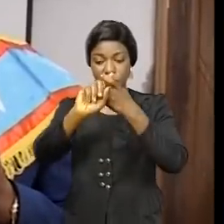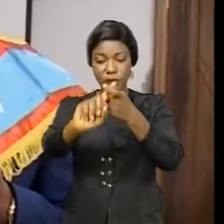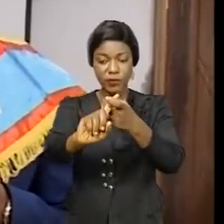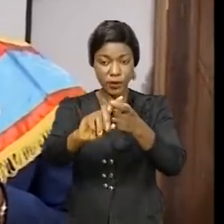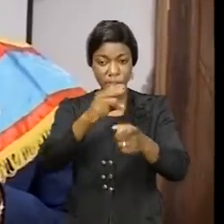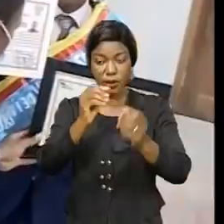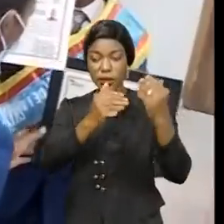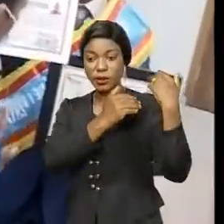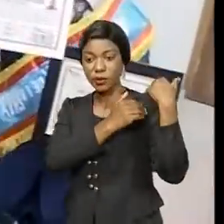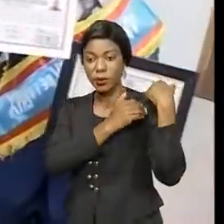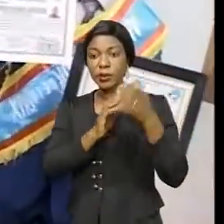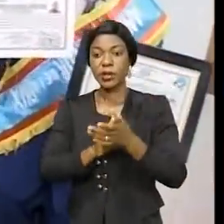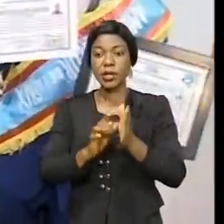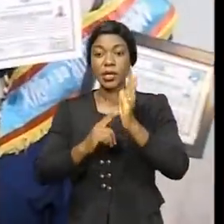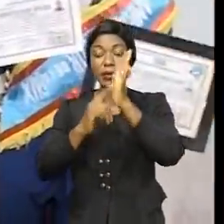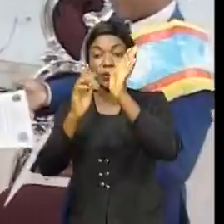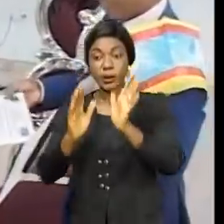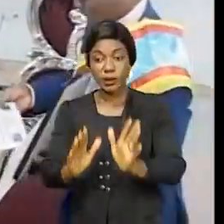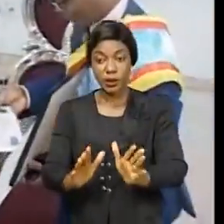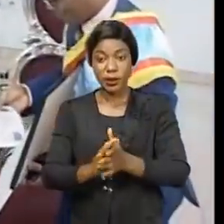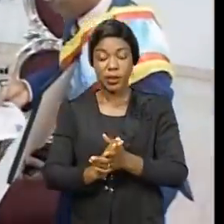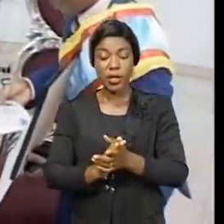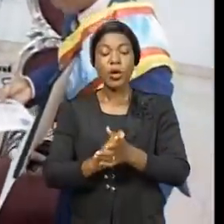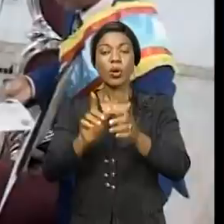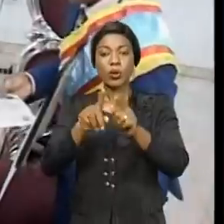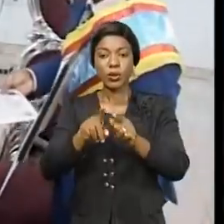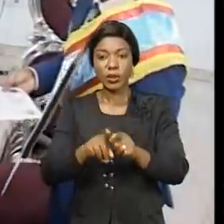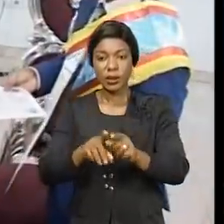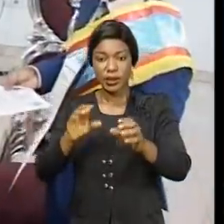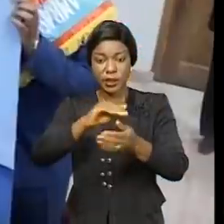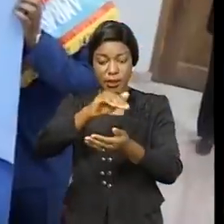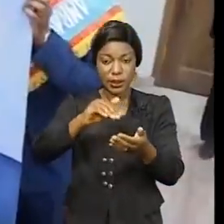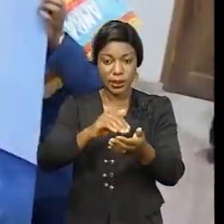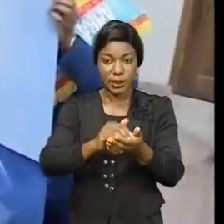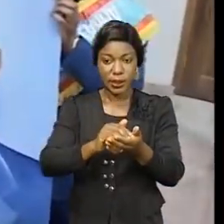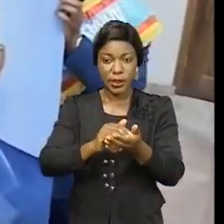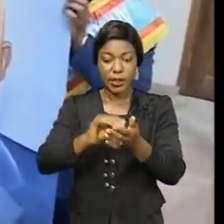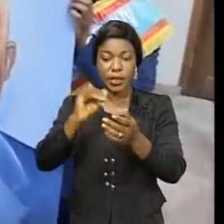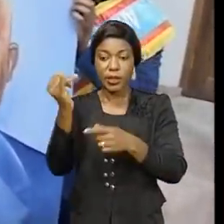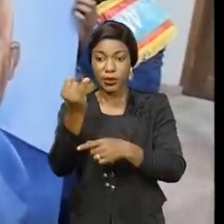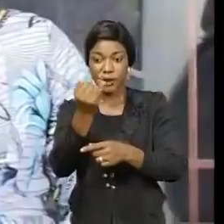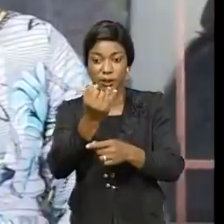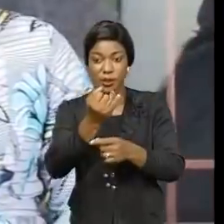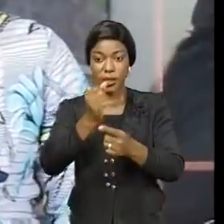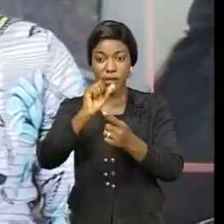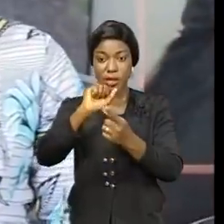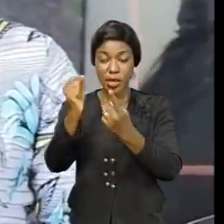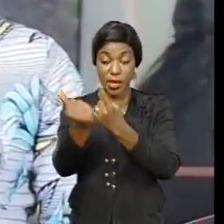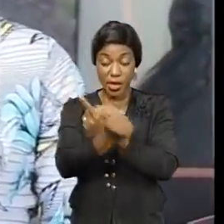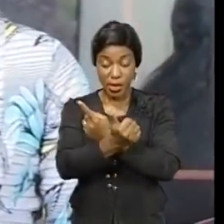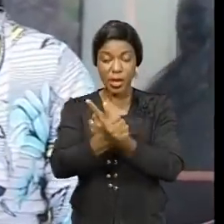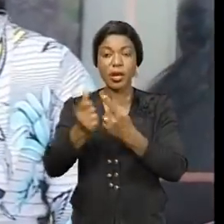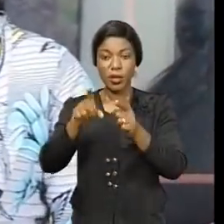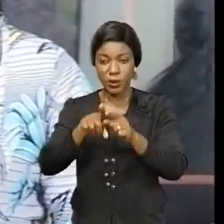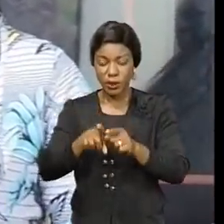responsabilité. La représentante de la division urbaine de la cellule culture et art, ville-province de Kinshasa, a salué